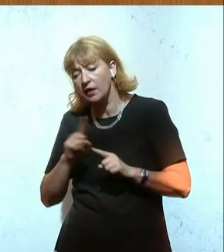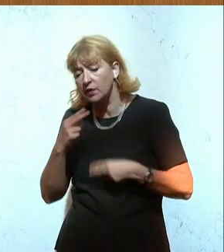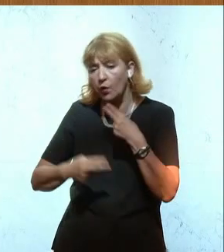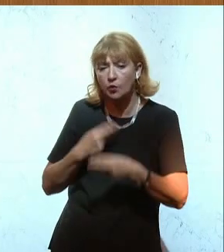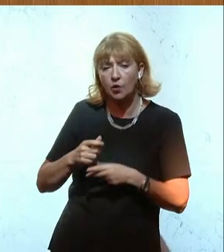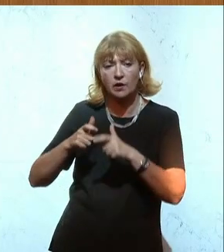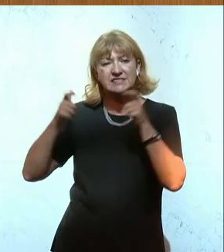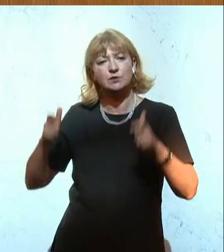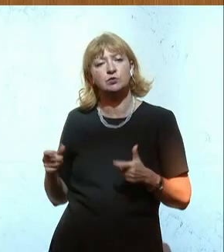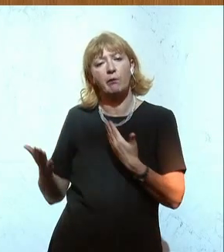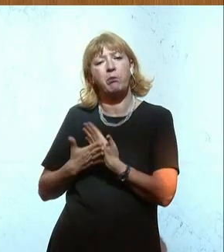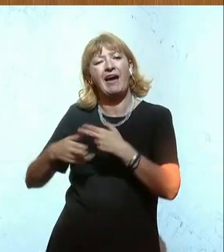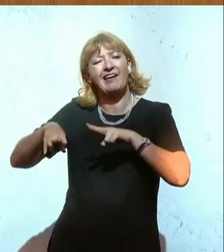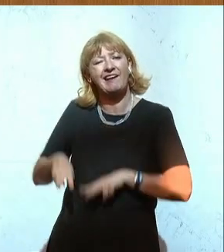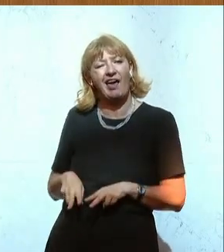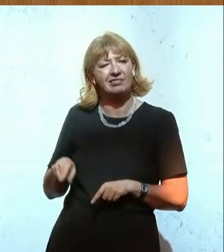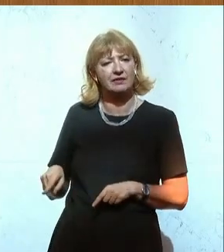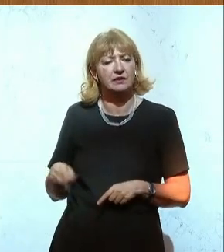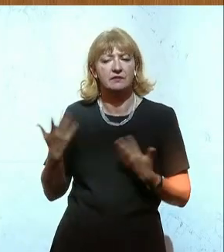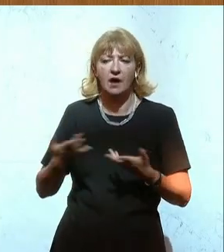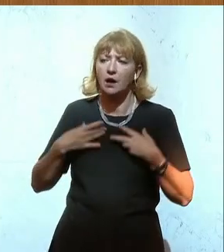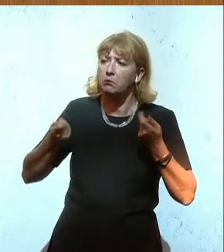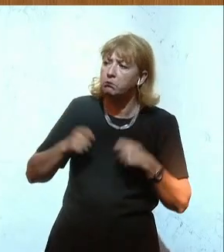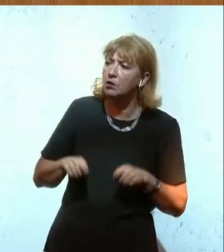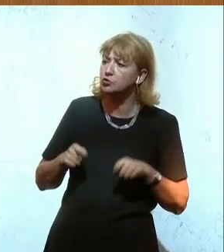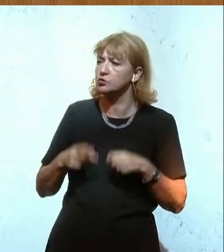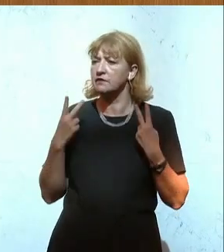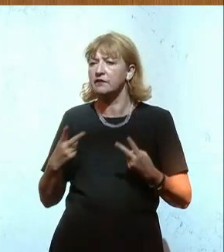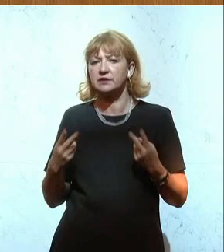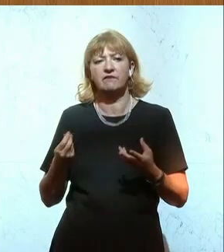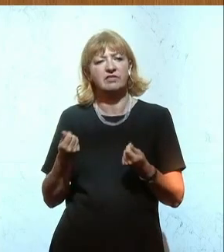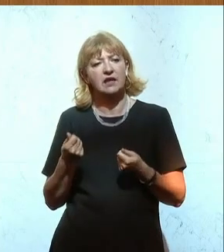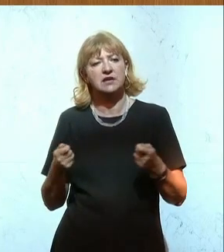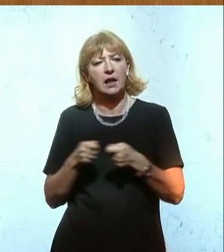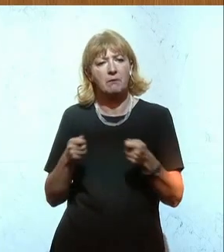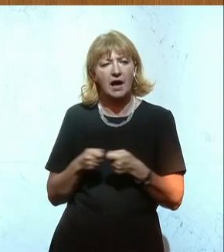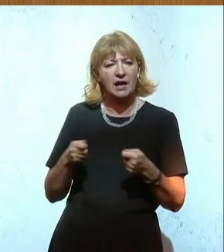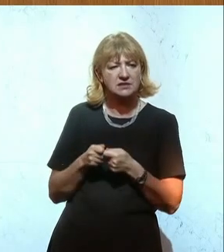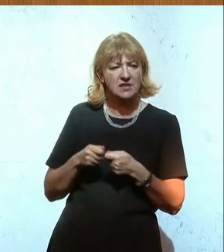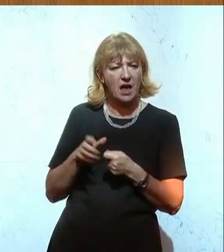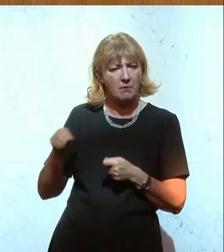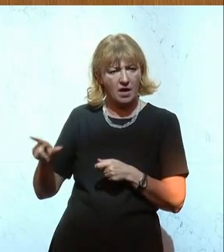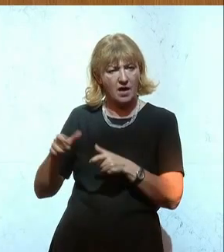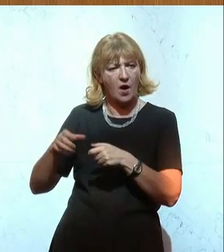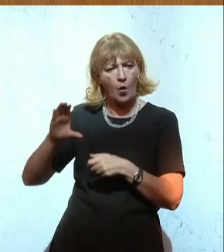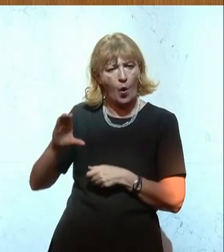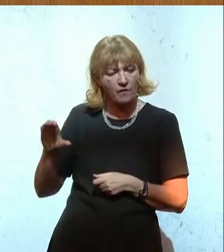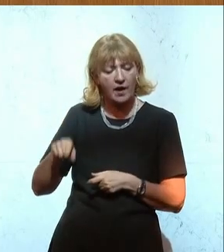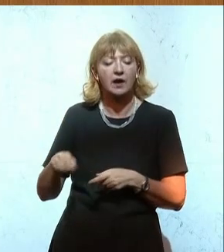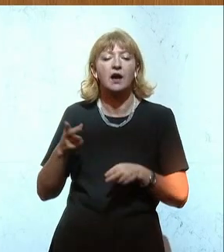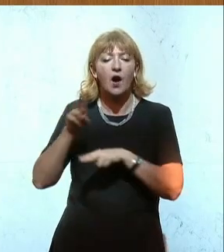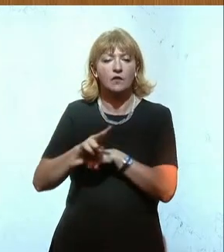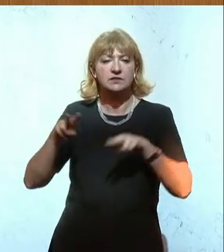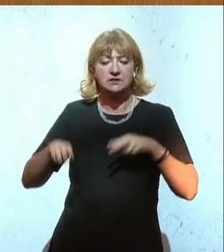sogenannten Beirat. Bei Beschlüssen über wesentliche finanzielle Maßnahmen der Kovac hat der Aufsichtsrat